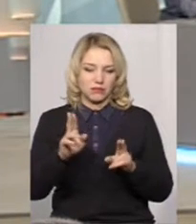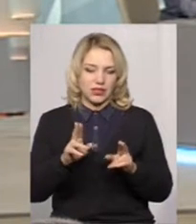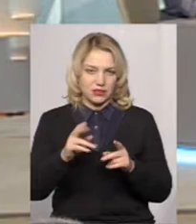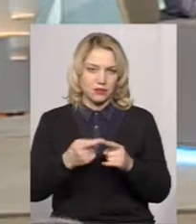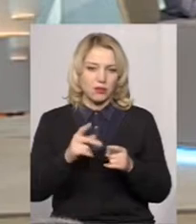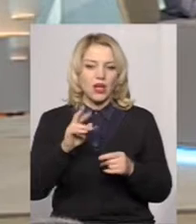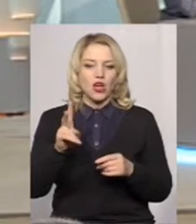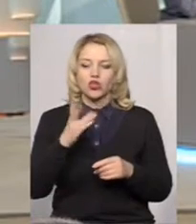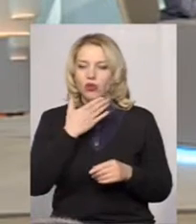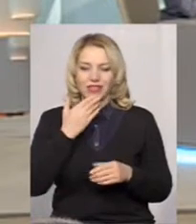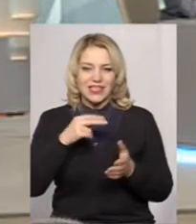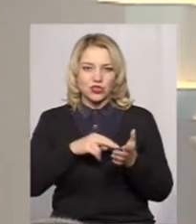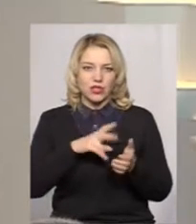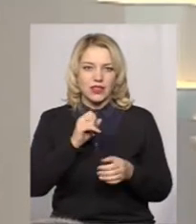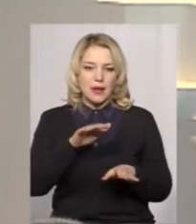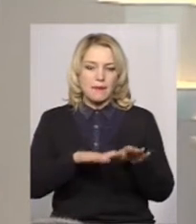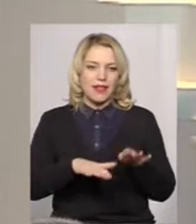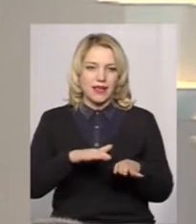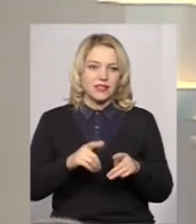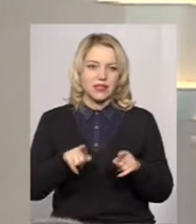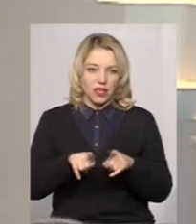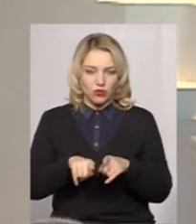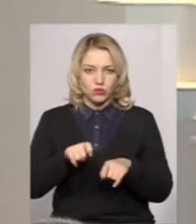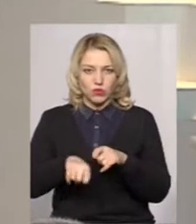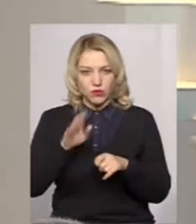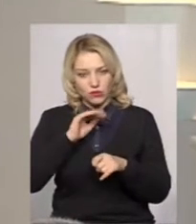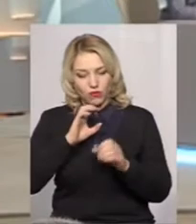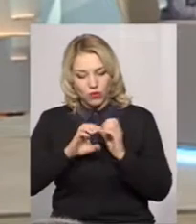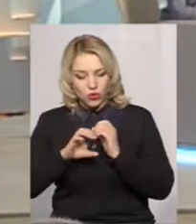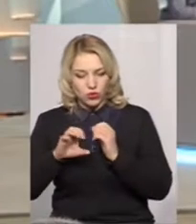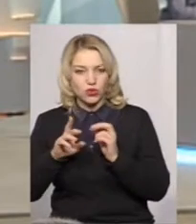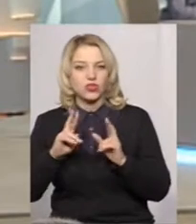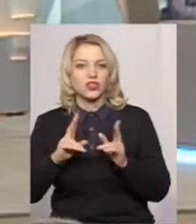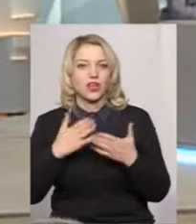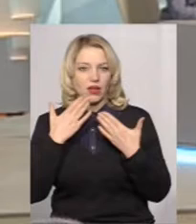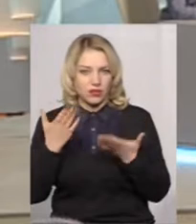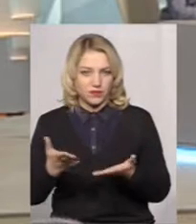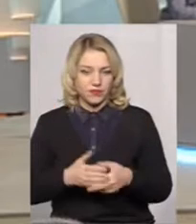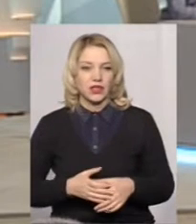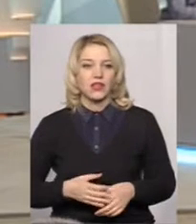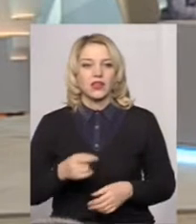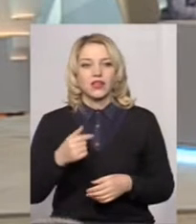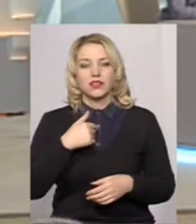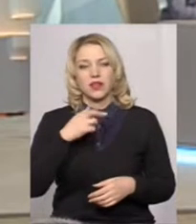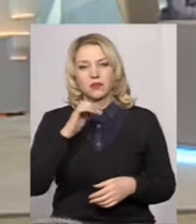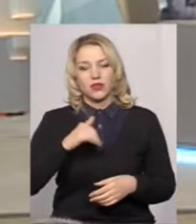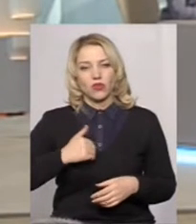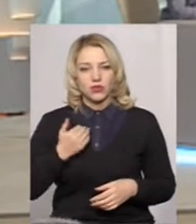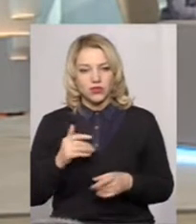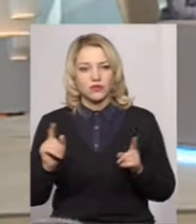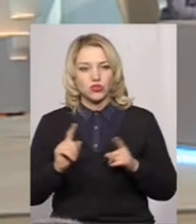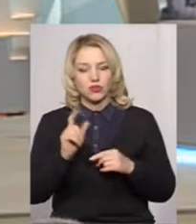на балансі, також перевіряєте в тих водопроводах воду? Чи якому? Значить, я би хотів, щоб